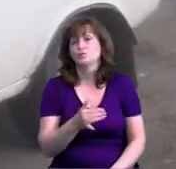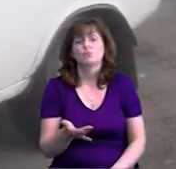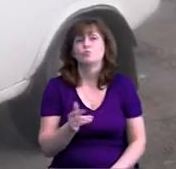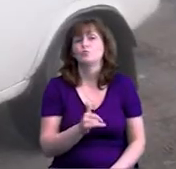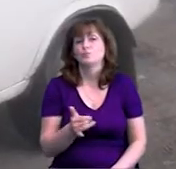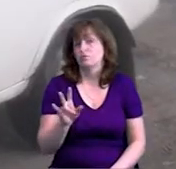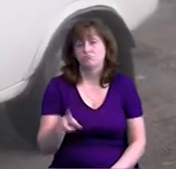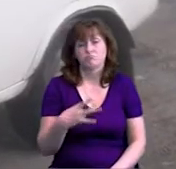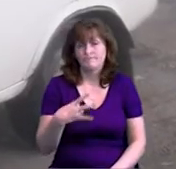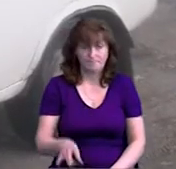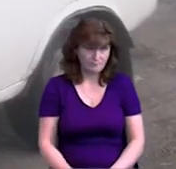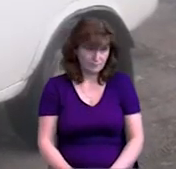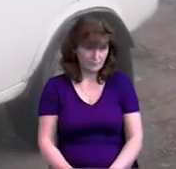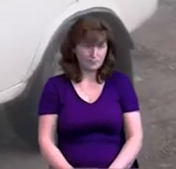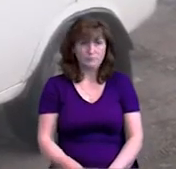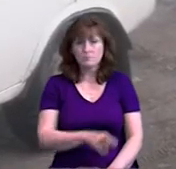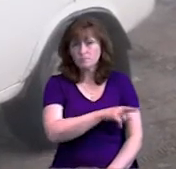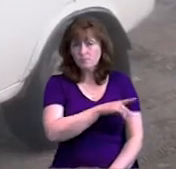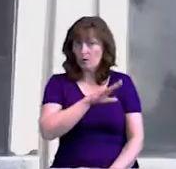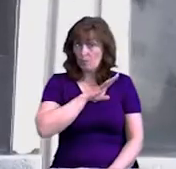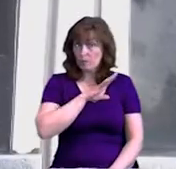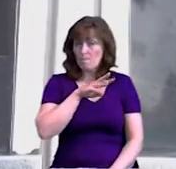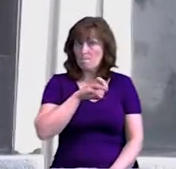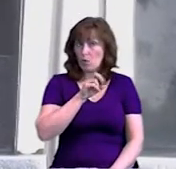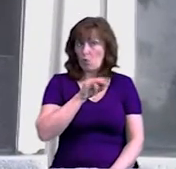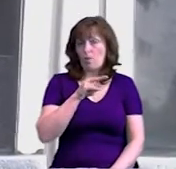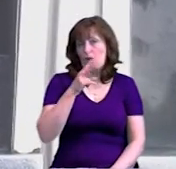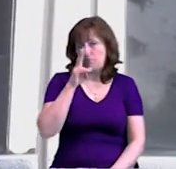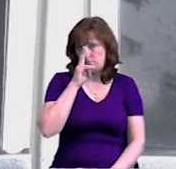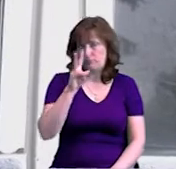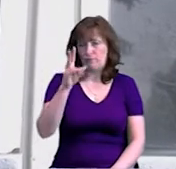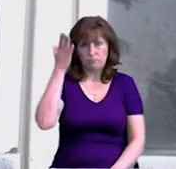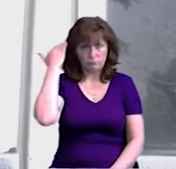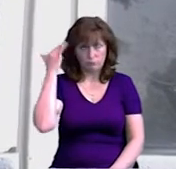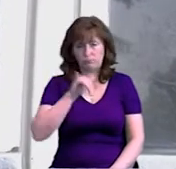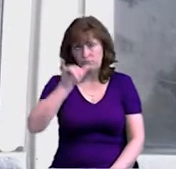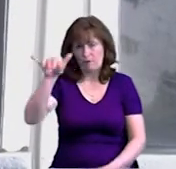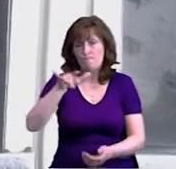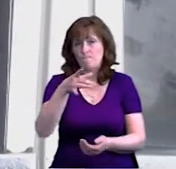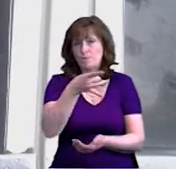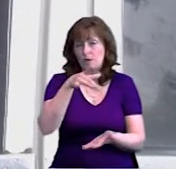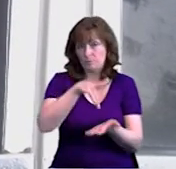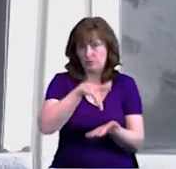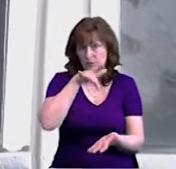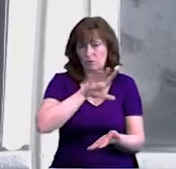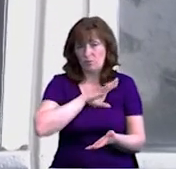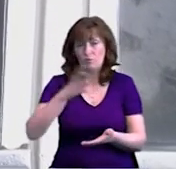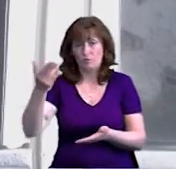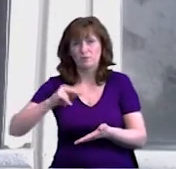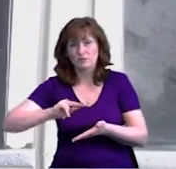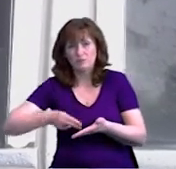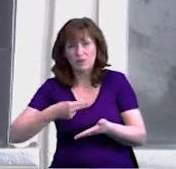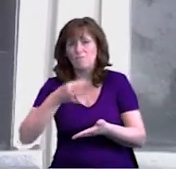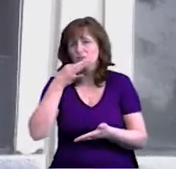Микола Мазепа востаннє був у рецентрі два місяці тому у власних справах. Каже, за адміністративними послугами чи довідками до Семенівки